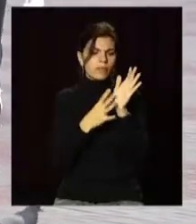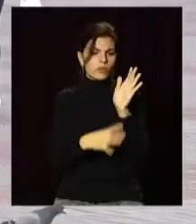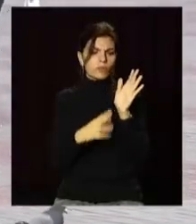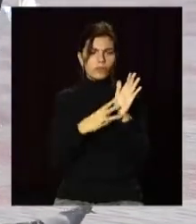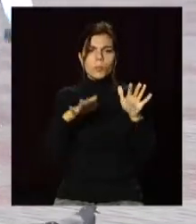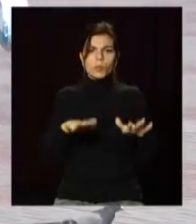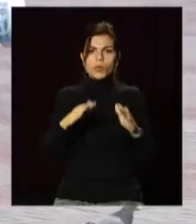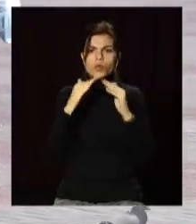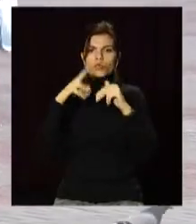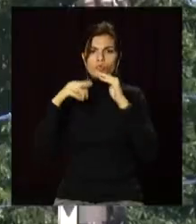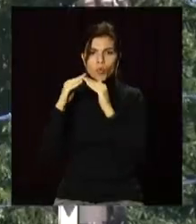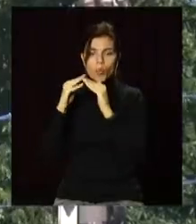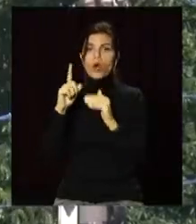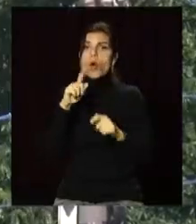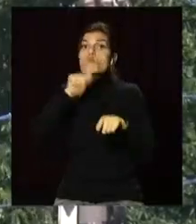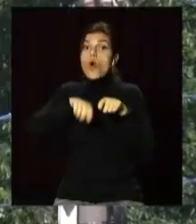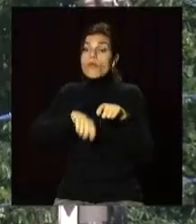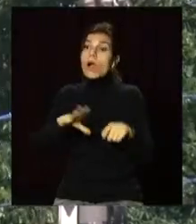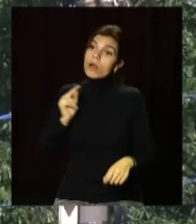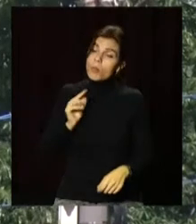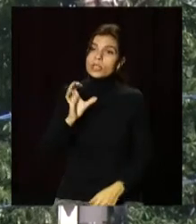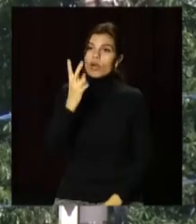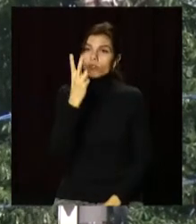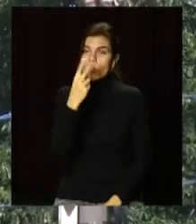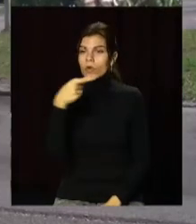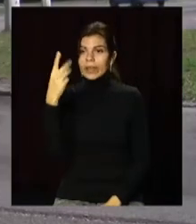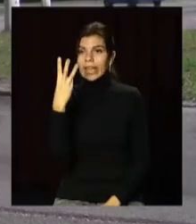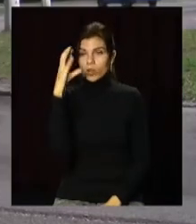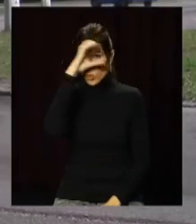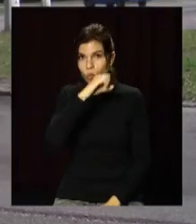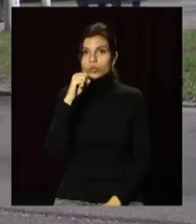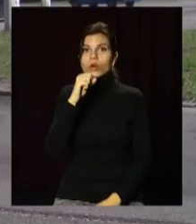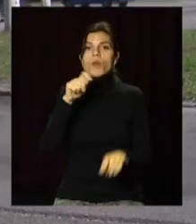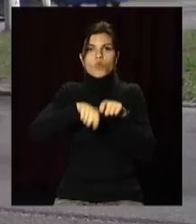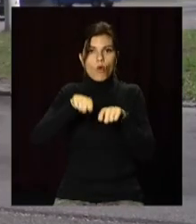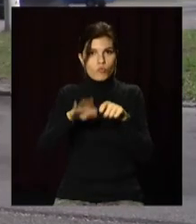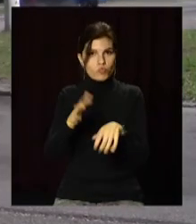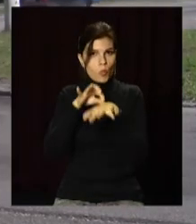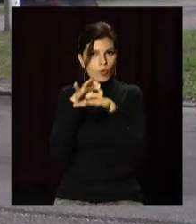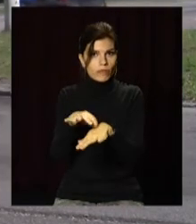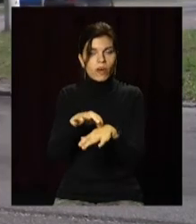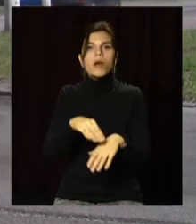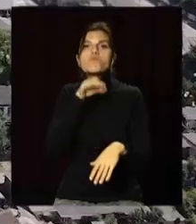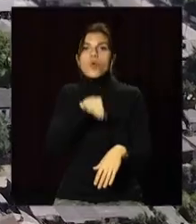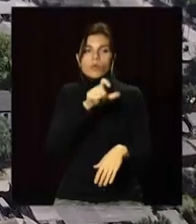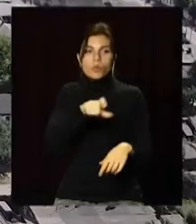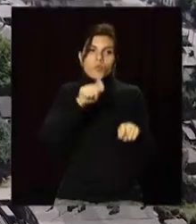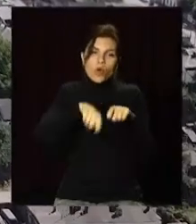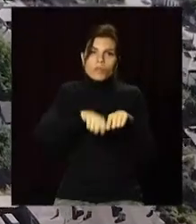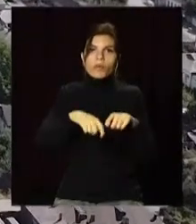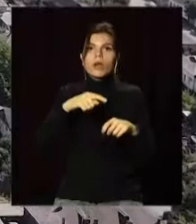будинках. Аби переконатися, що все працює, в ніч з 2 по 3 жовтня планують провести випробування. Фехівці перевірять роботу місцевих